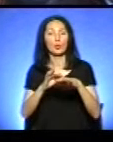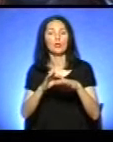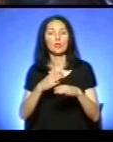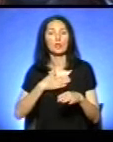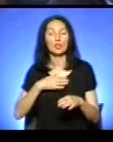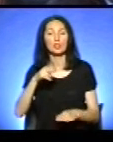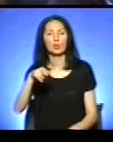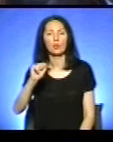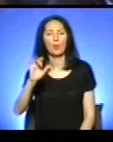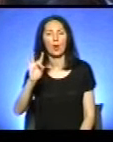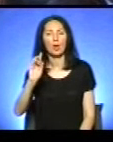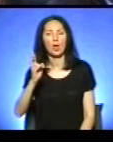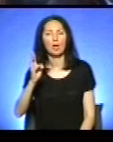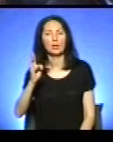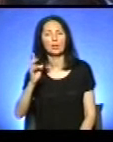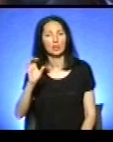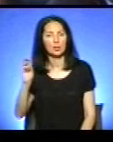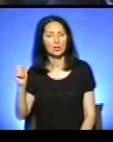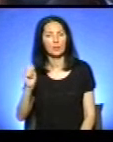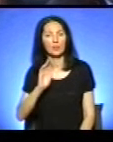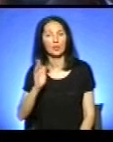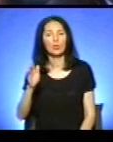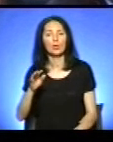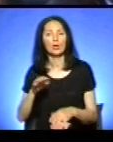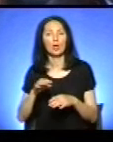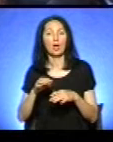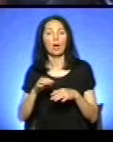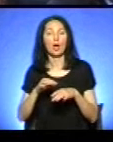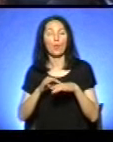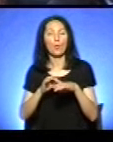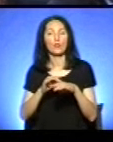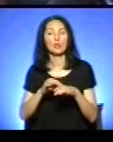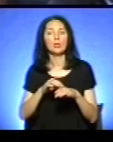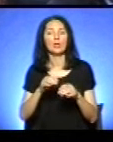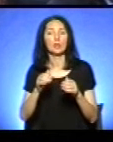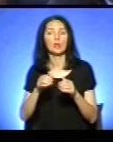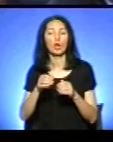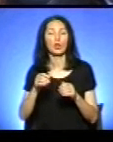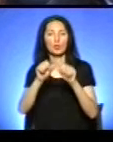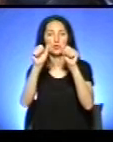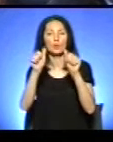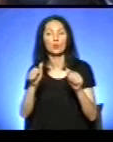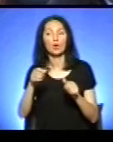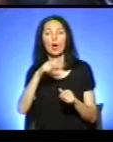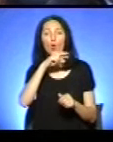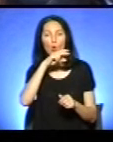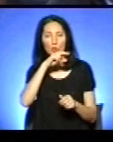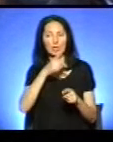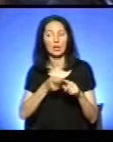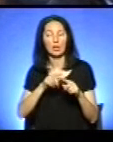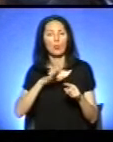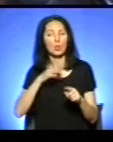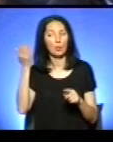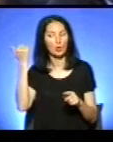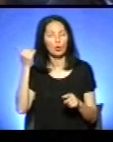цього року. Він буде проходити від скульптурки Кози, яку ми відкрили минулого фестивалю, і буде проходити до цієї